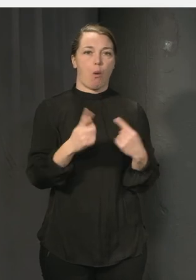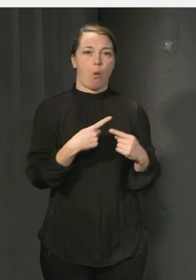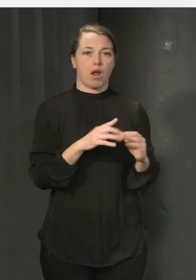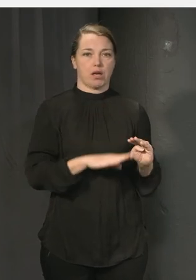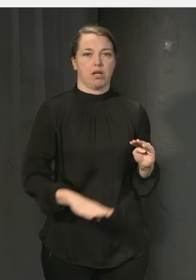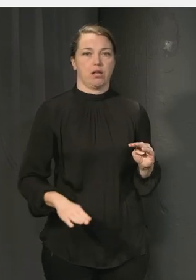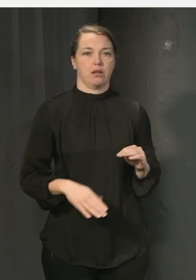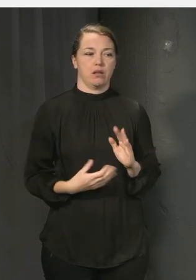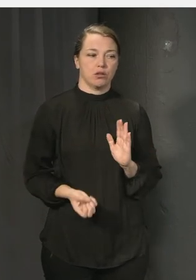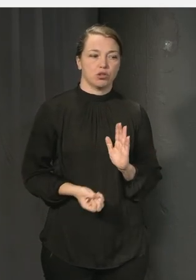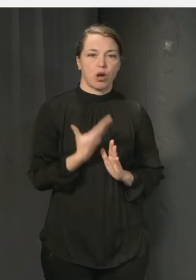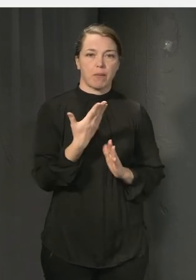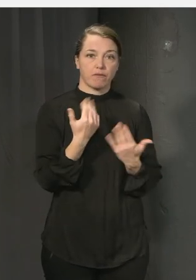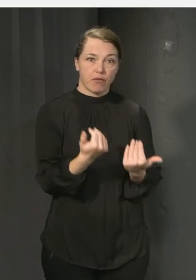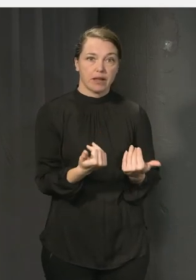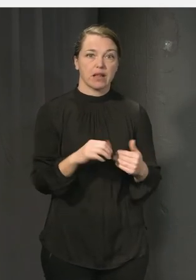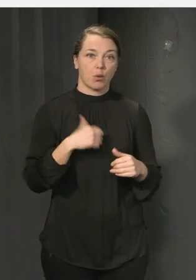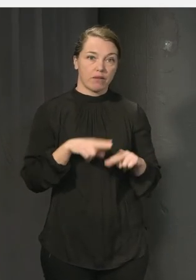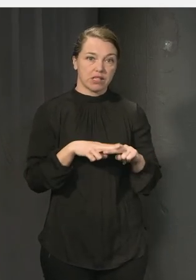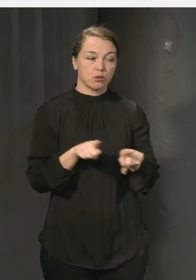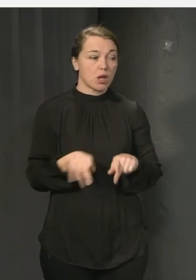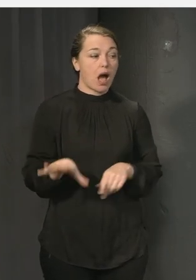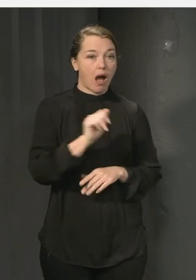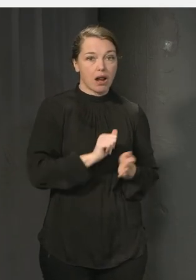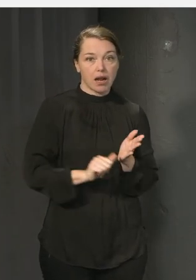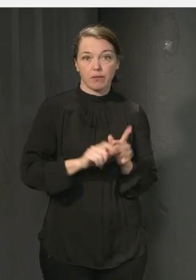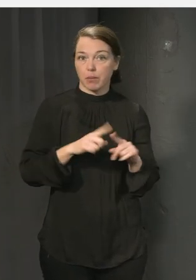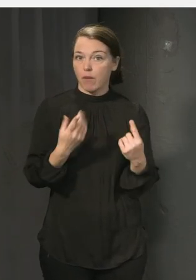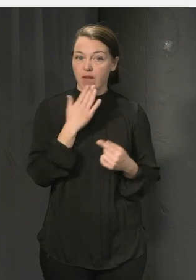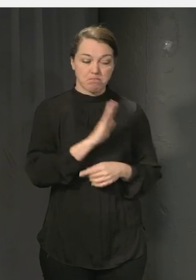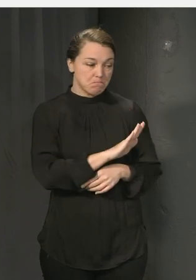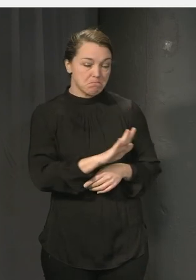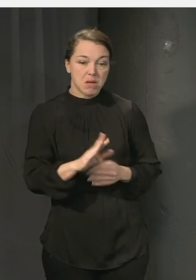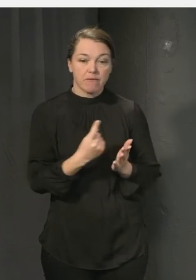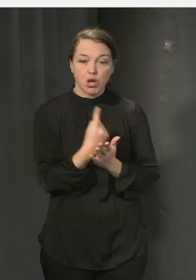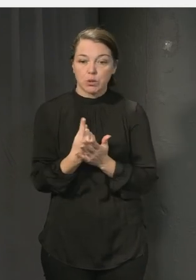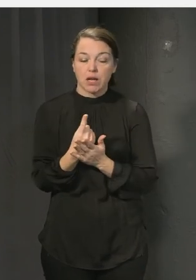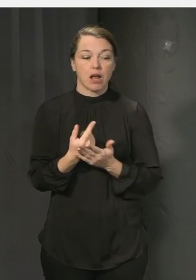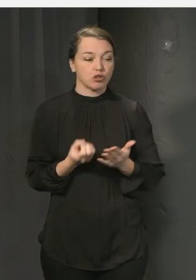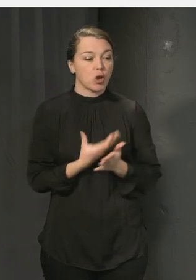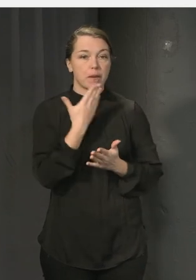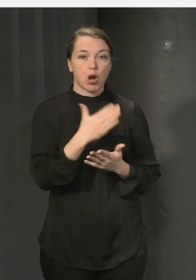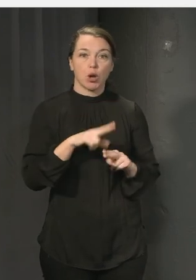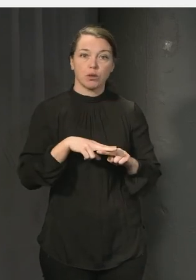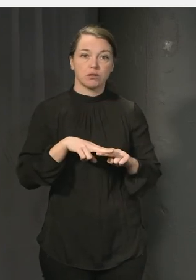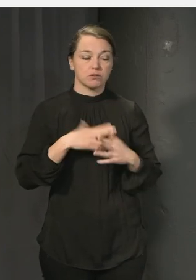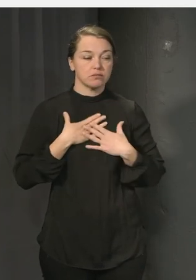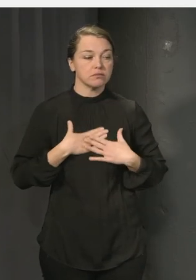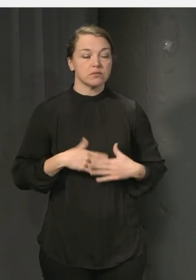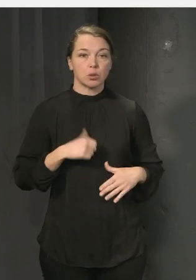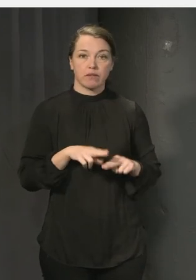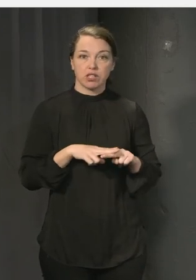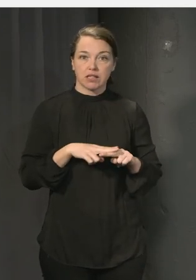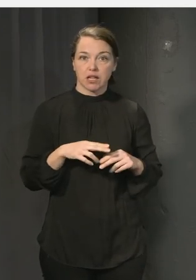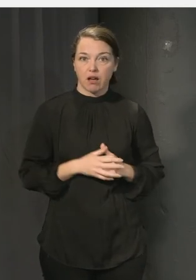just det här förväntningar självkänsla hos alla elever oavsett vem man är och vilka förutsättningar man har det gör ju superskillnad för hur bra man kan